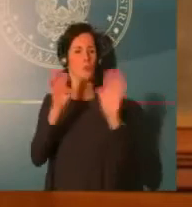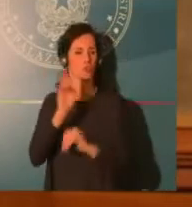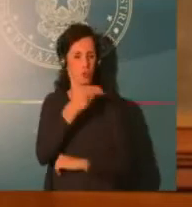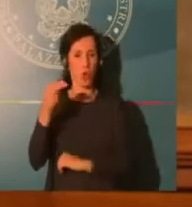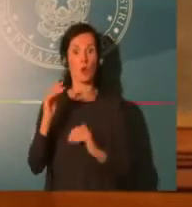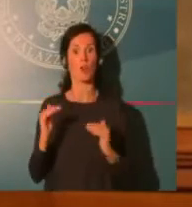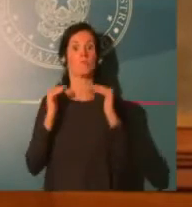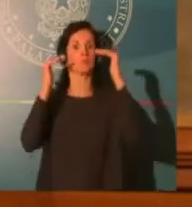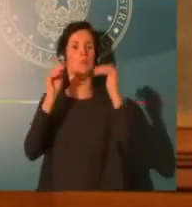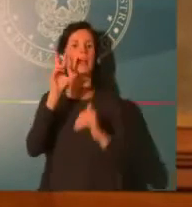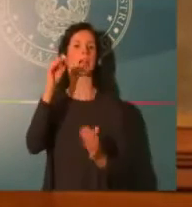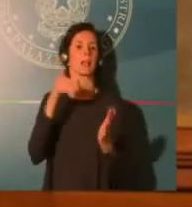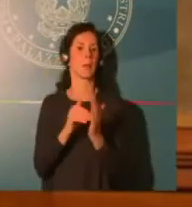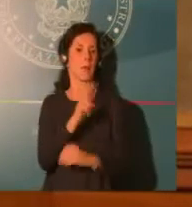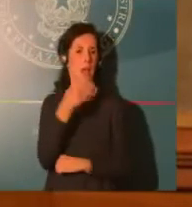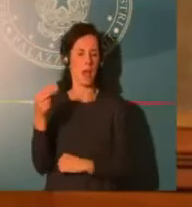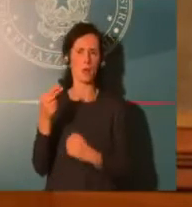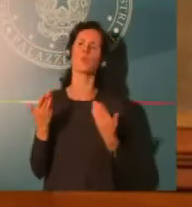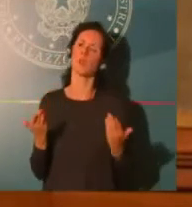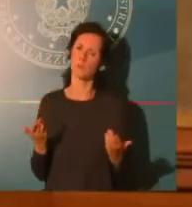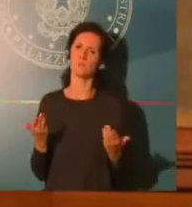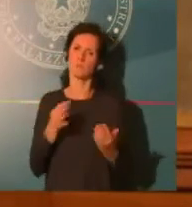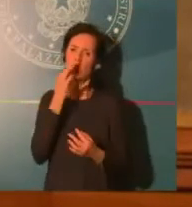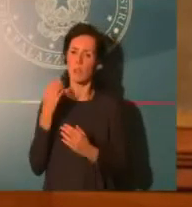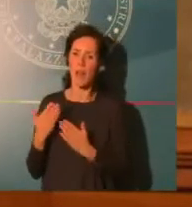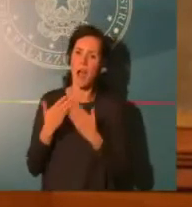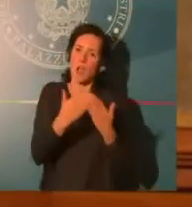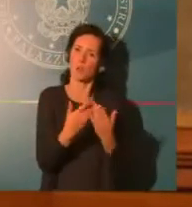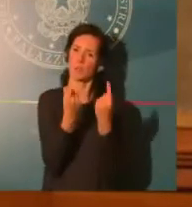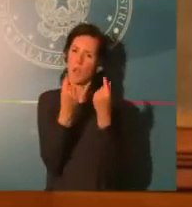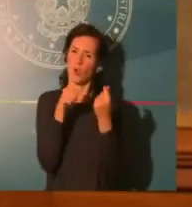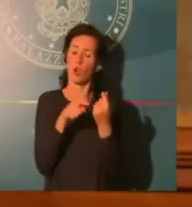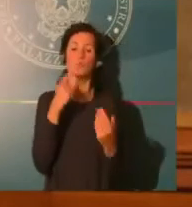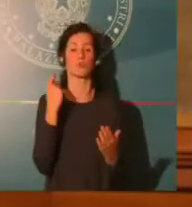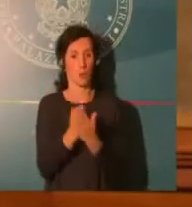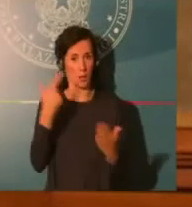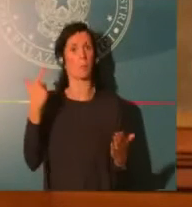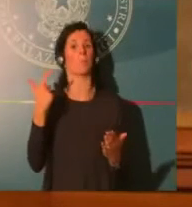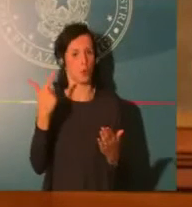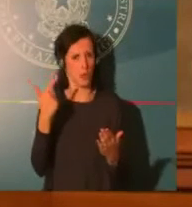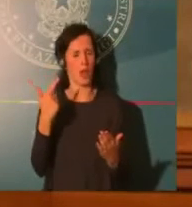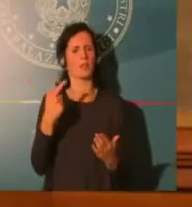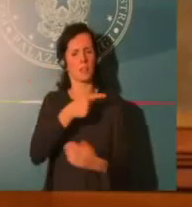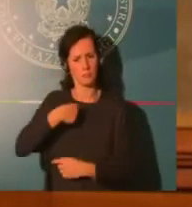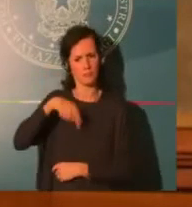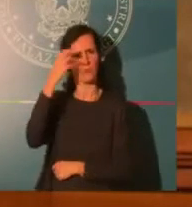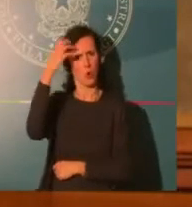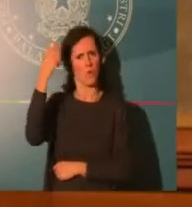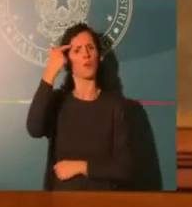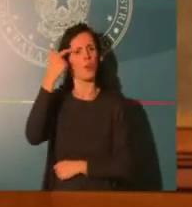sappiamo avvengono in un contesto di un'annata difficile per tutti questi settori, ma doverosi, ma che crediamo possano